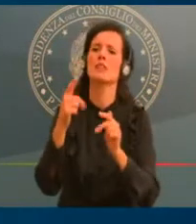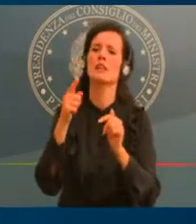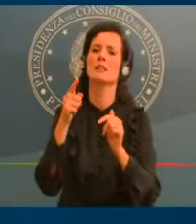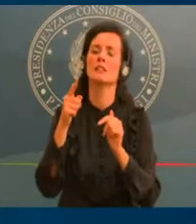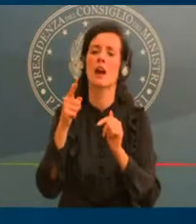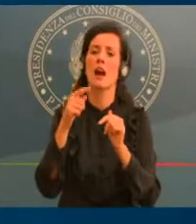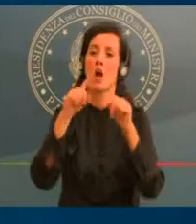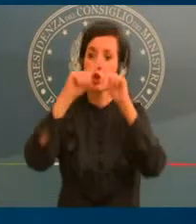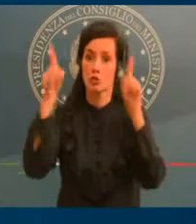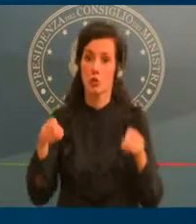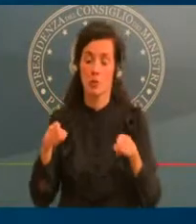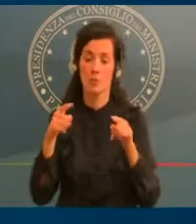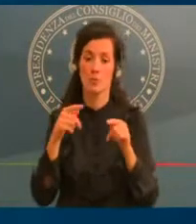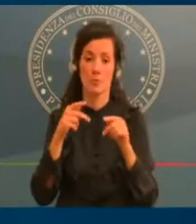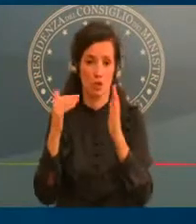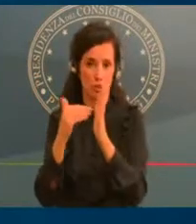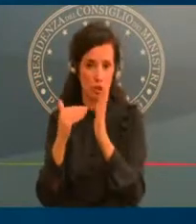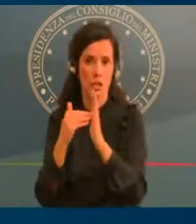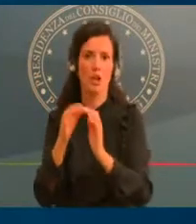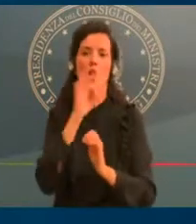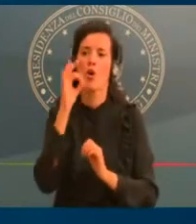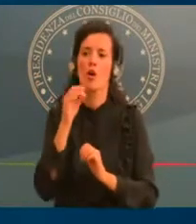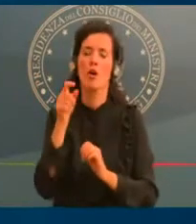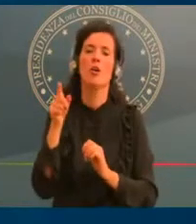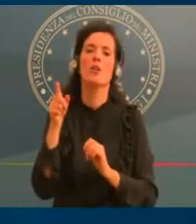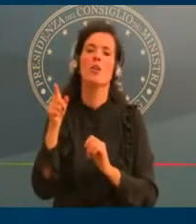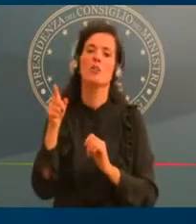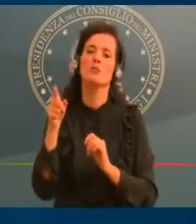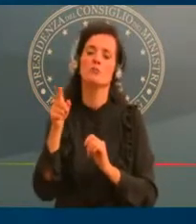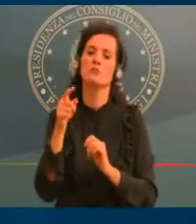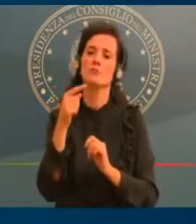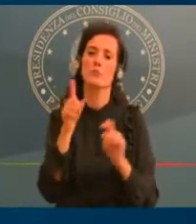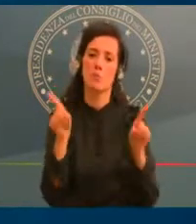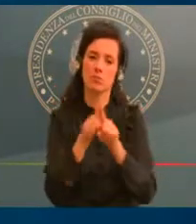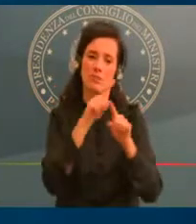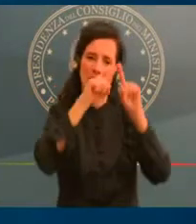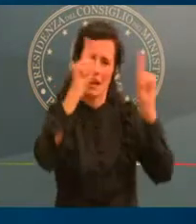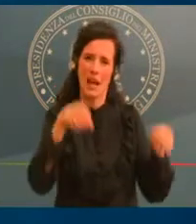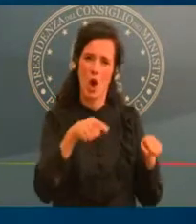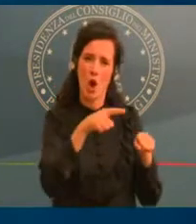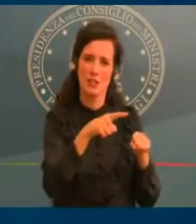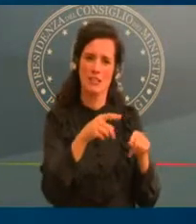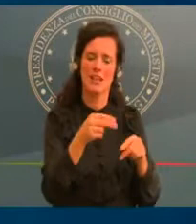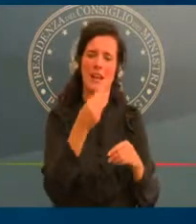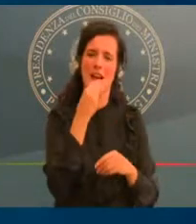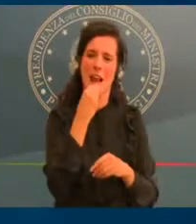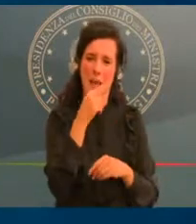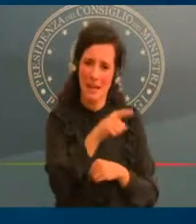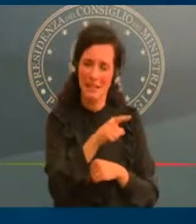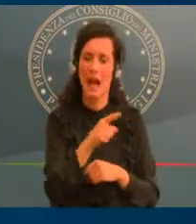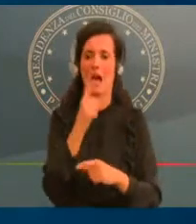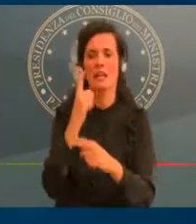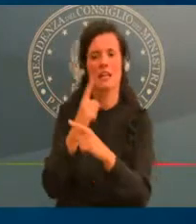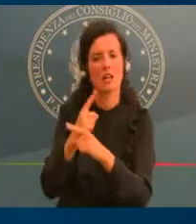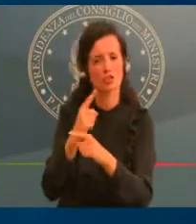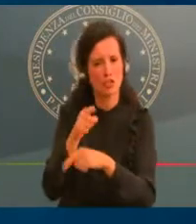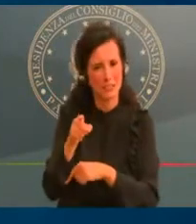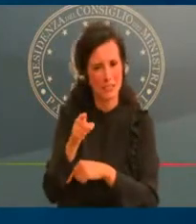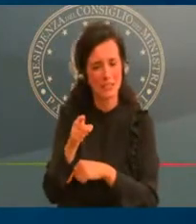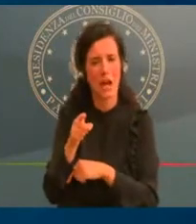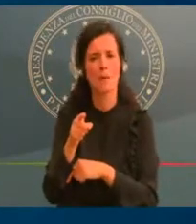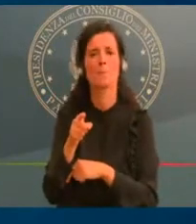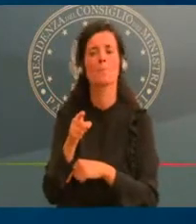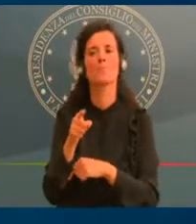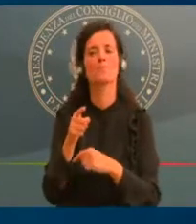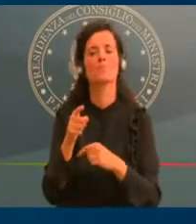generi alimentari, i beni di necessità. Restano aperte edicole, tabaccherie, farmacie, parafarmacie. E